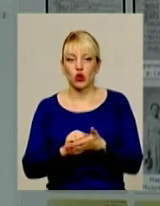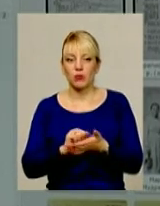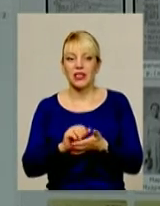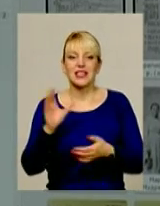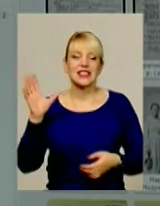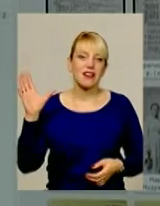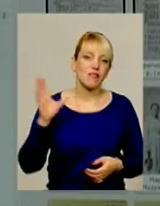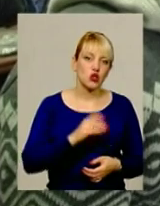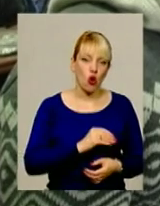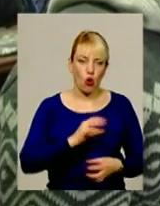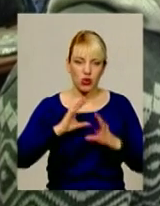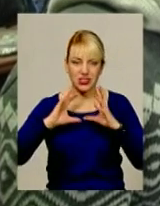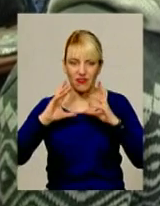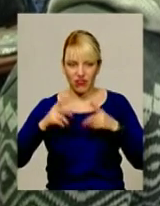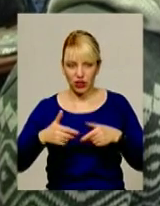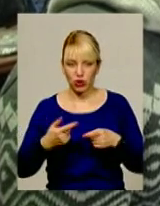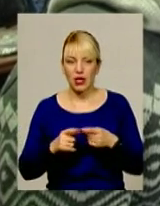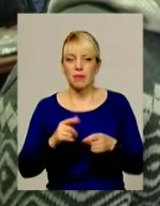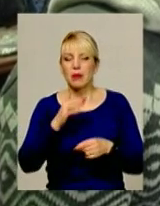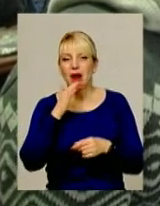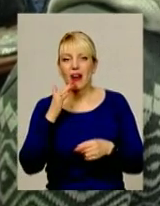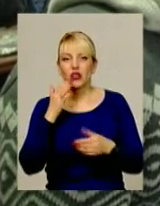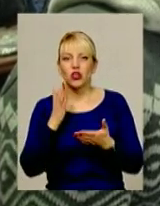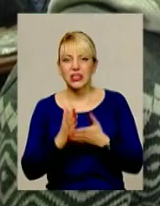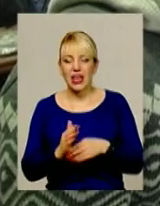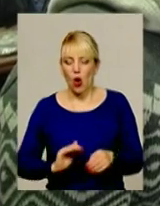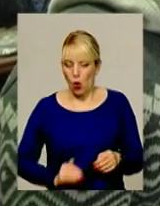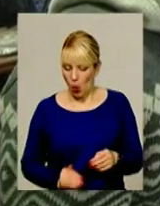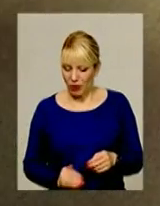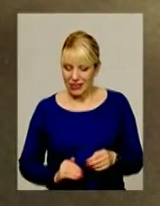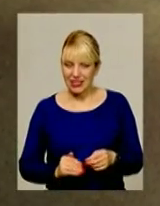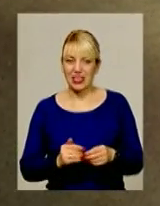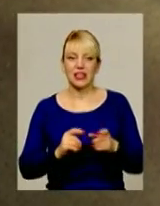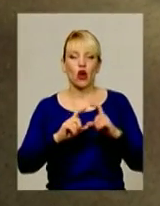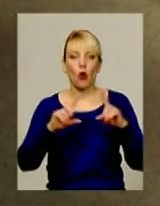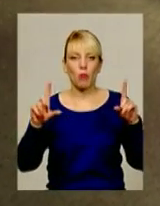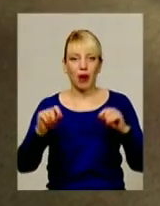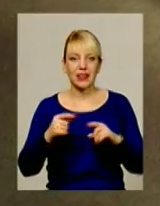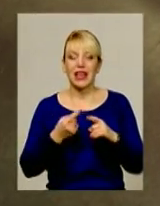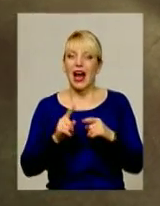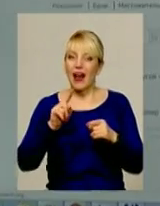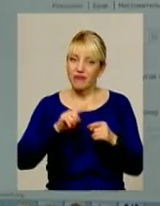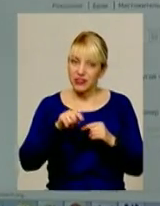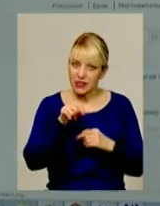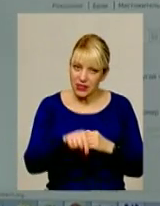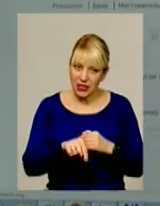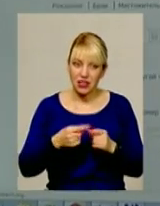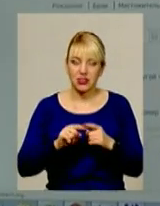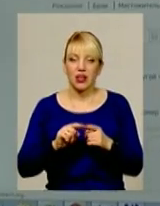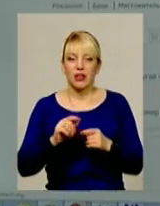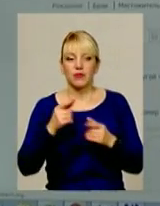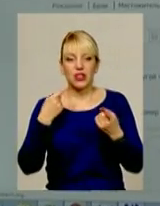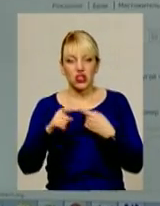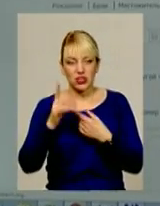відміну від багатьох комерційних компаній, які можуть скласти ваш родовід за ваші ж гроші, у FamilySearch, запевняє пан В'ячеслав,